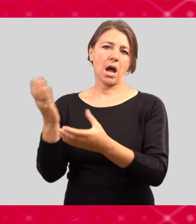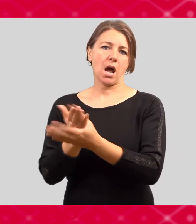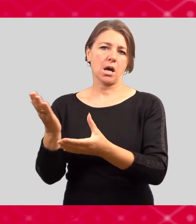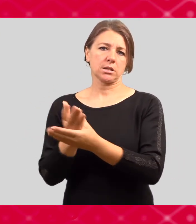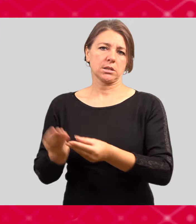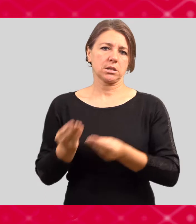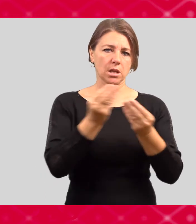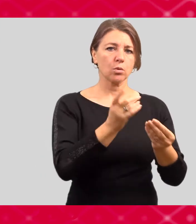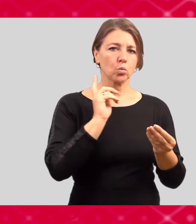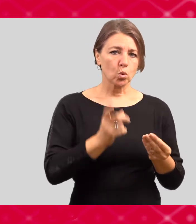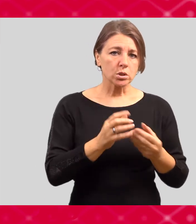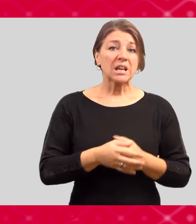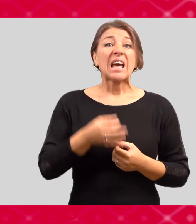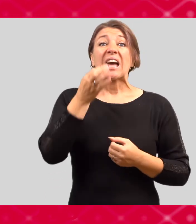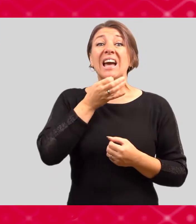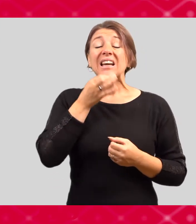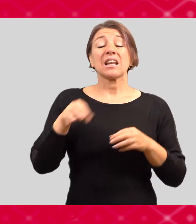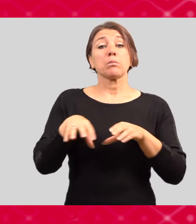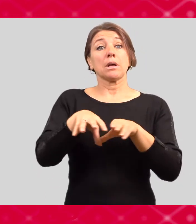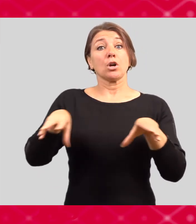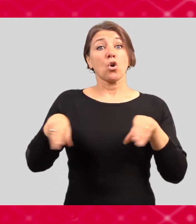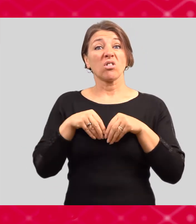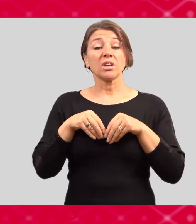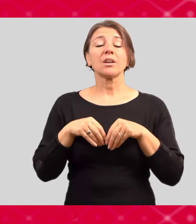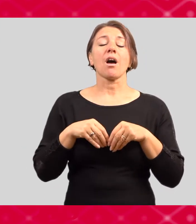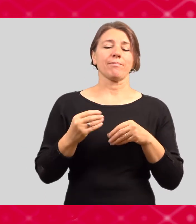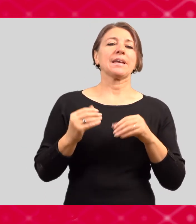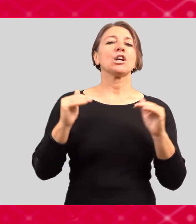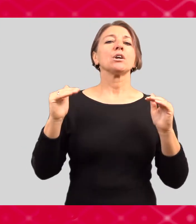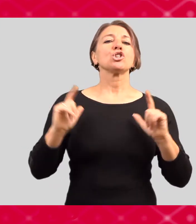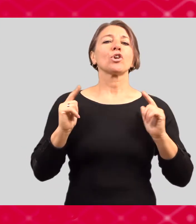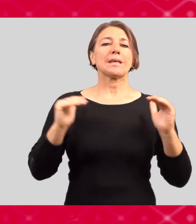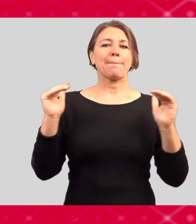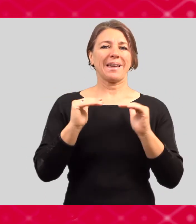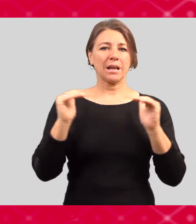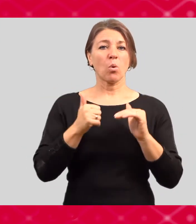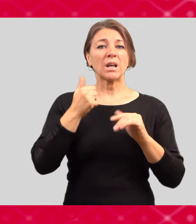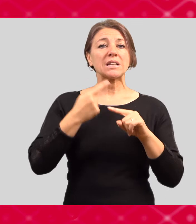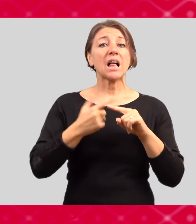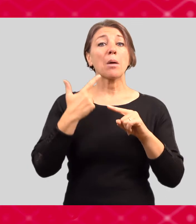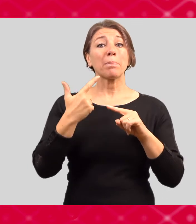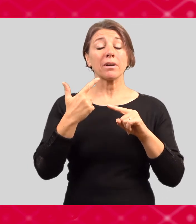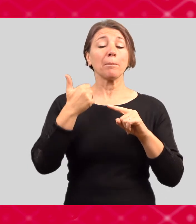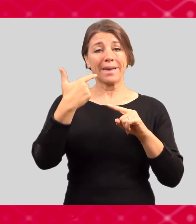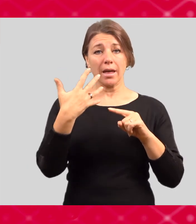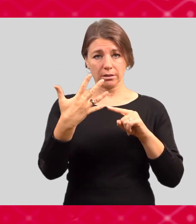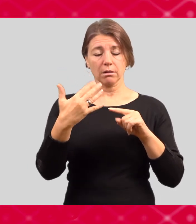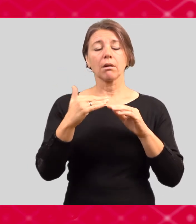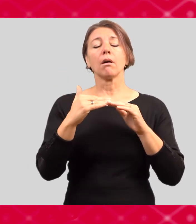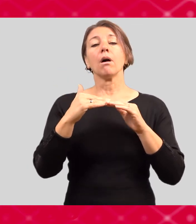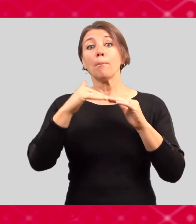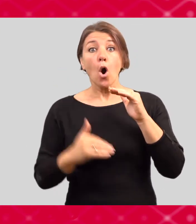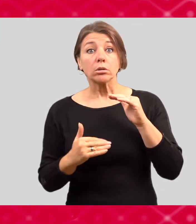A pakliže máte příjmy společně posuzované domácnosti do 1,5 násobku životního minima, můžete si